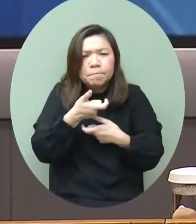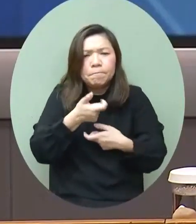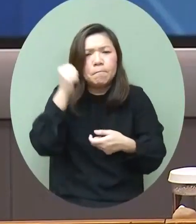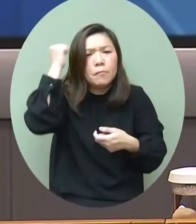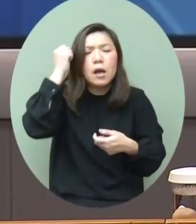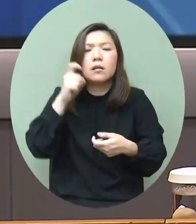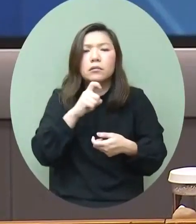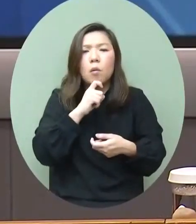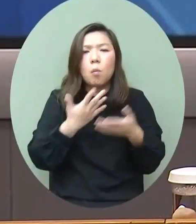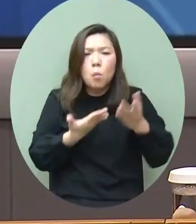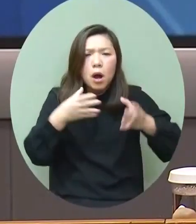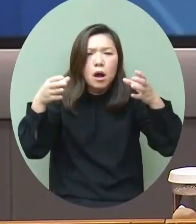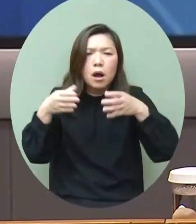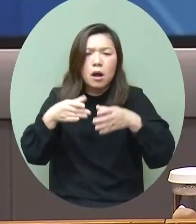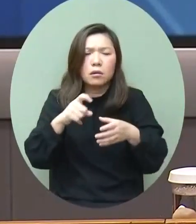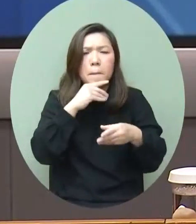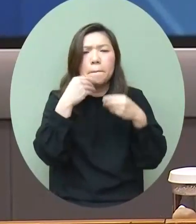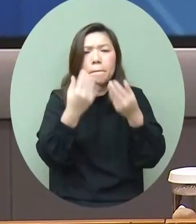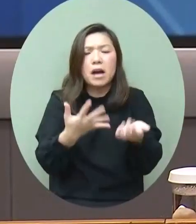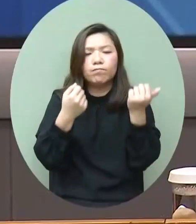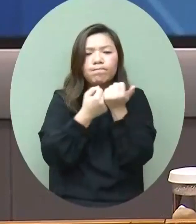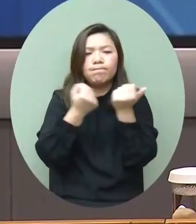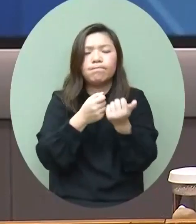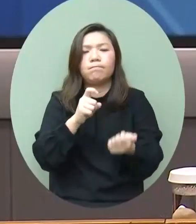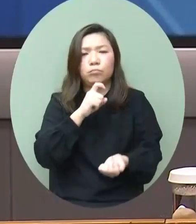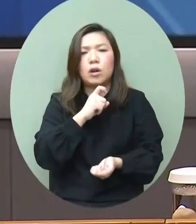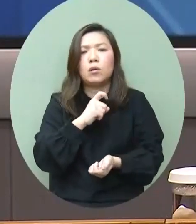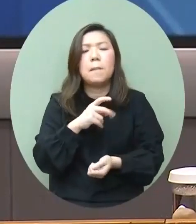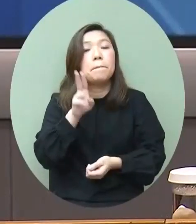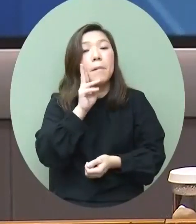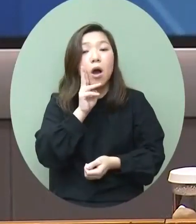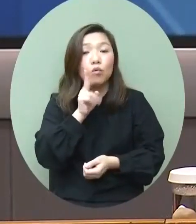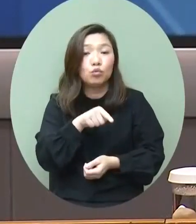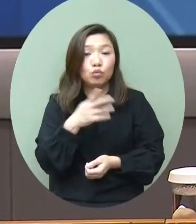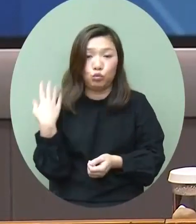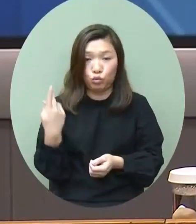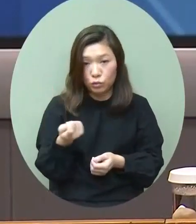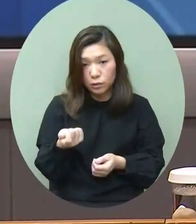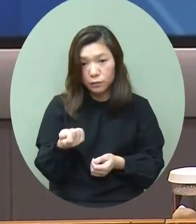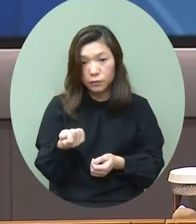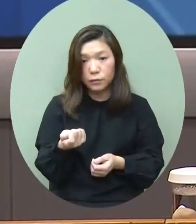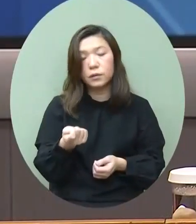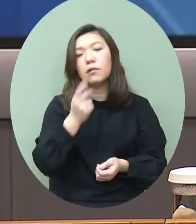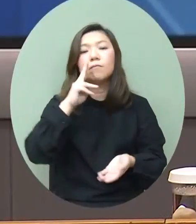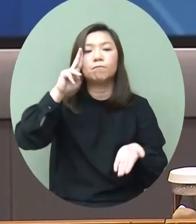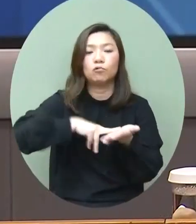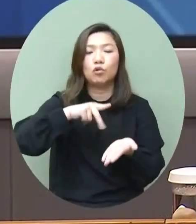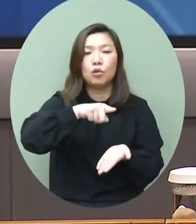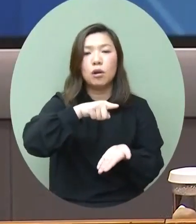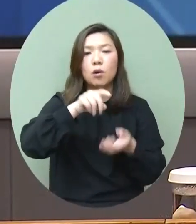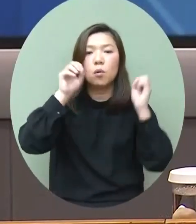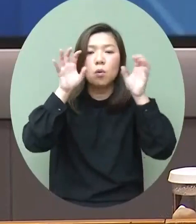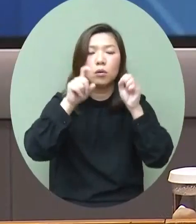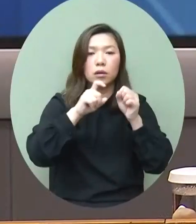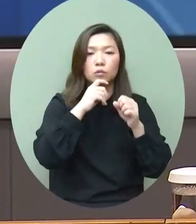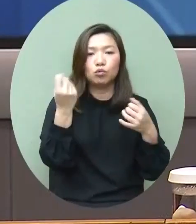為了業界持續提供支援措施最近大家都留意到稅務局已經公佈了會